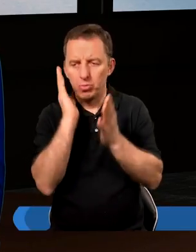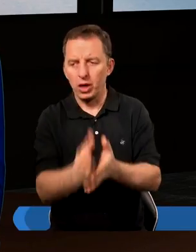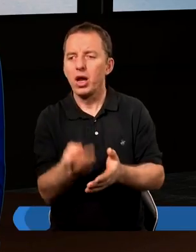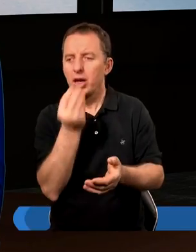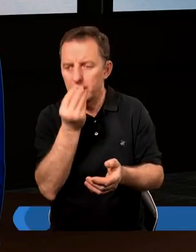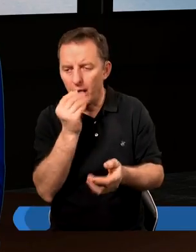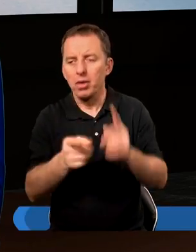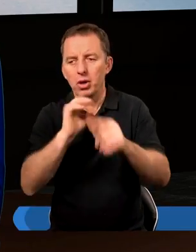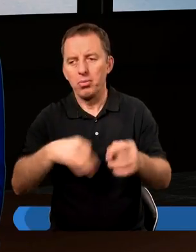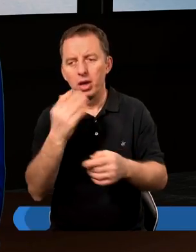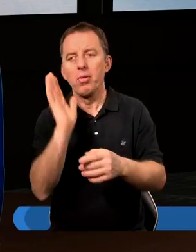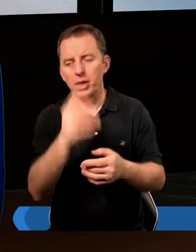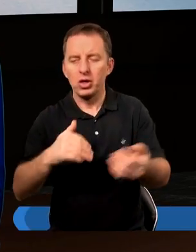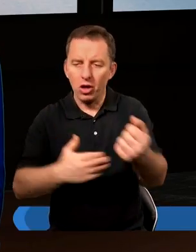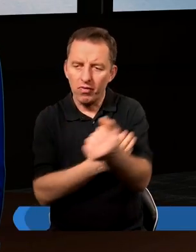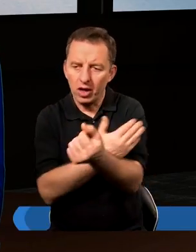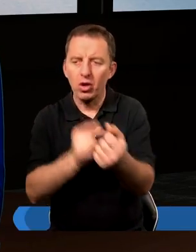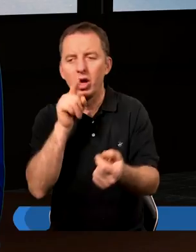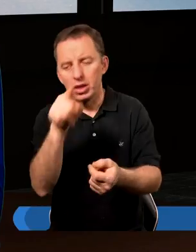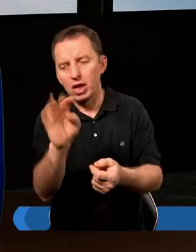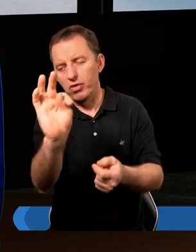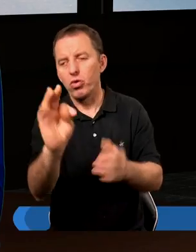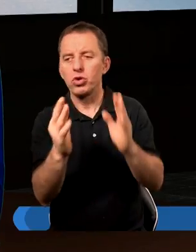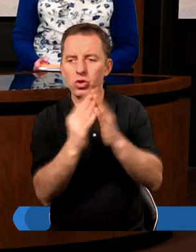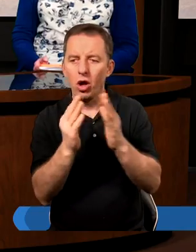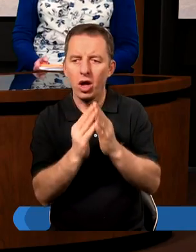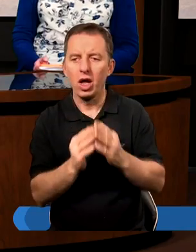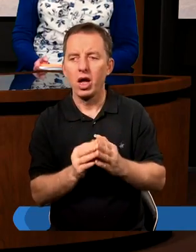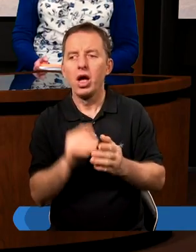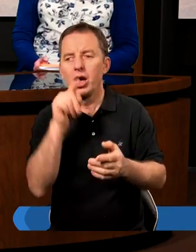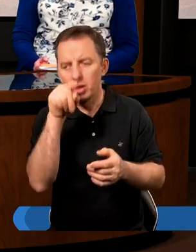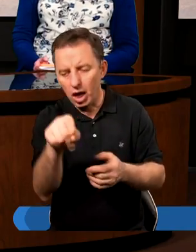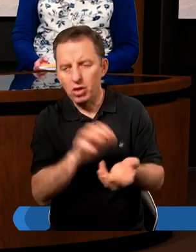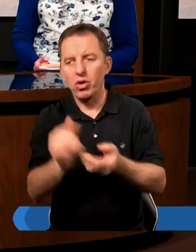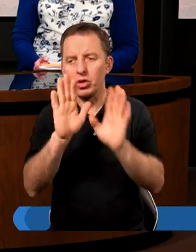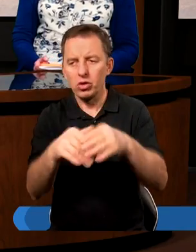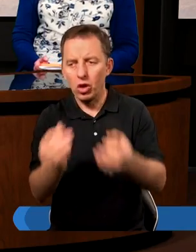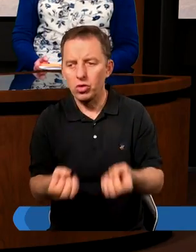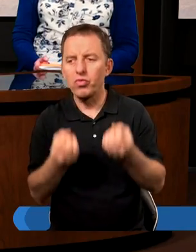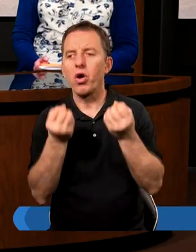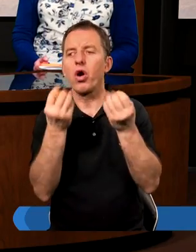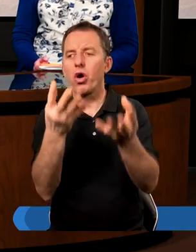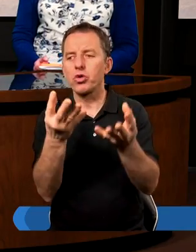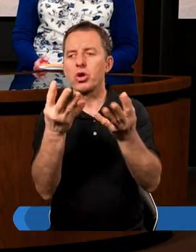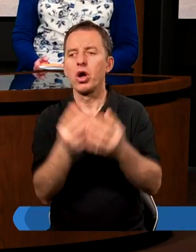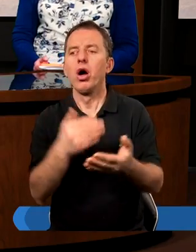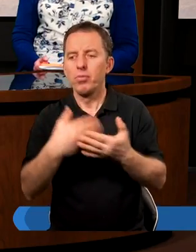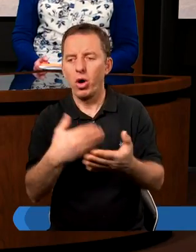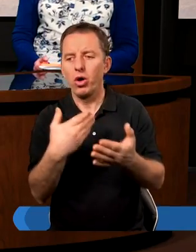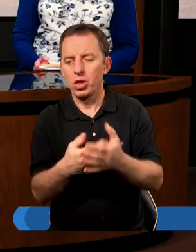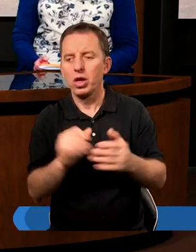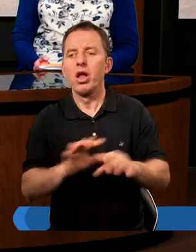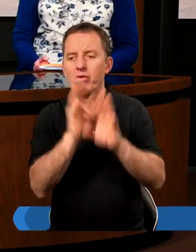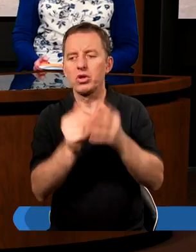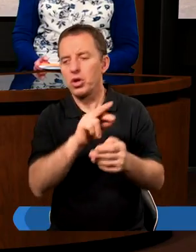będziesz jadł przed Panem, będziesz się weselił, Ty i Twój dom. Czyli ten świat został stworzony też po to,